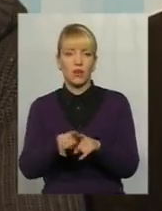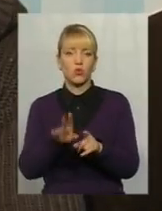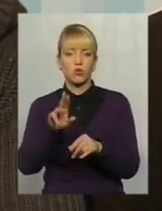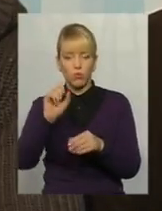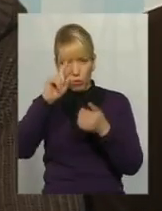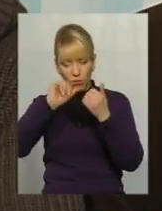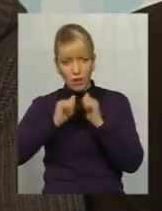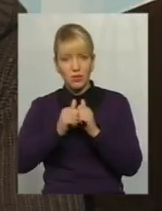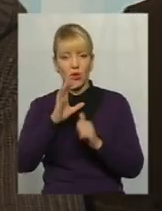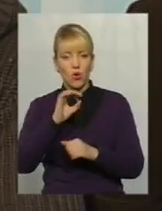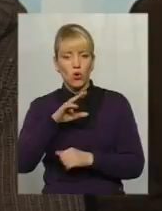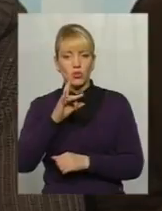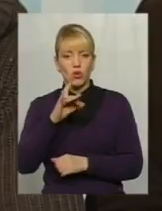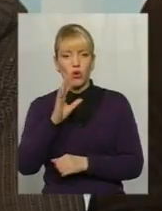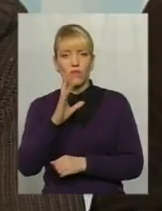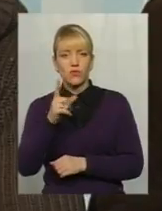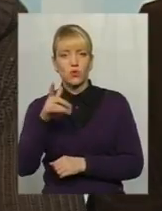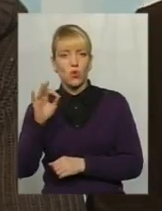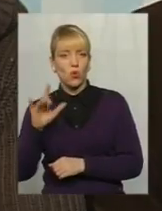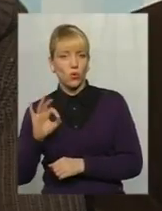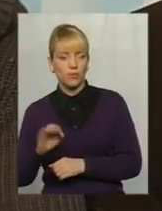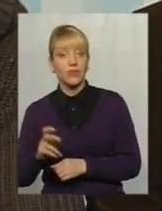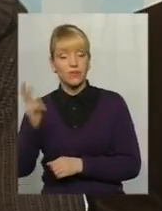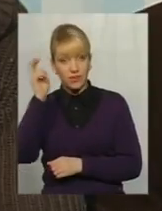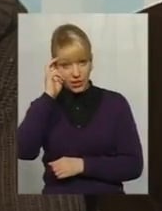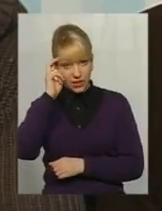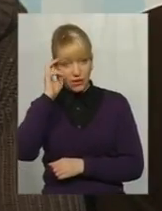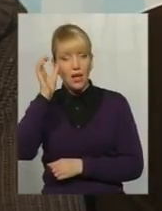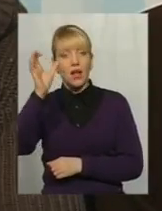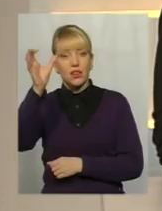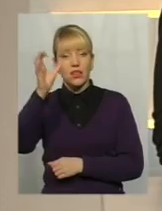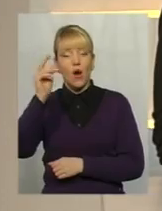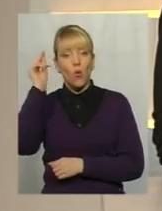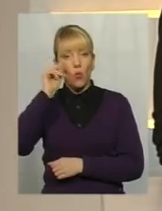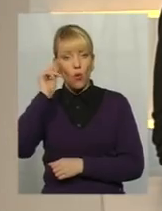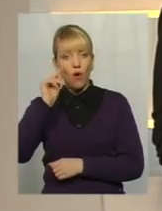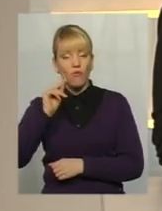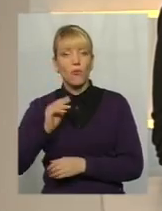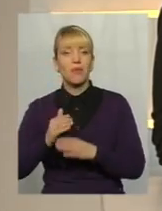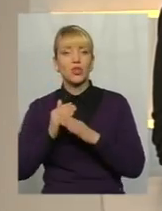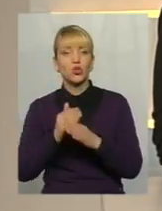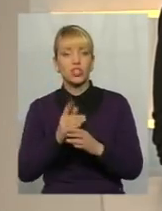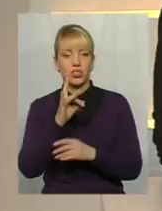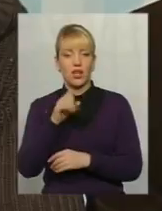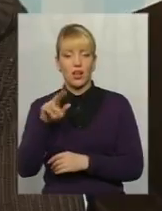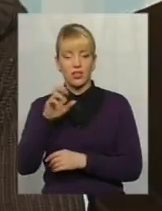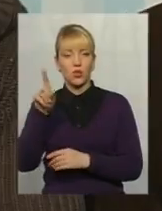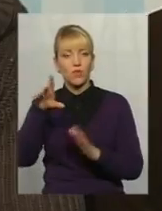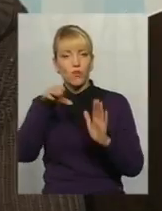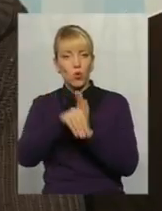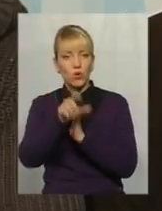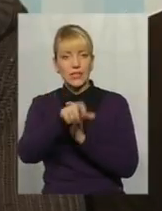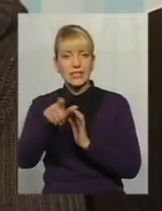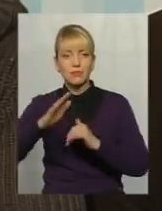Островському. В Києві науково-методична рада, куди входять спеціалісти з